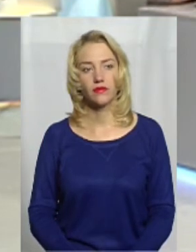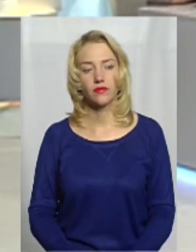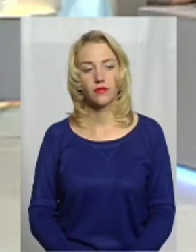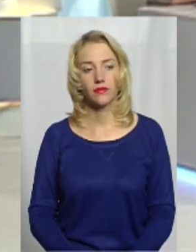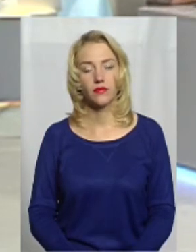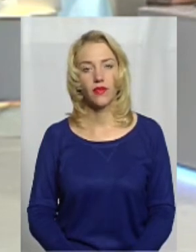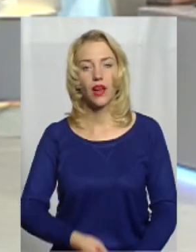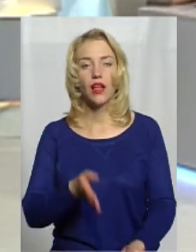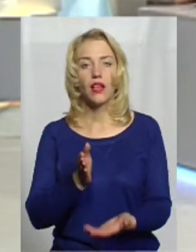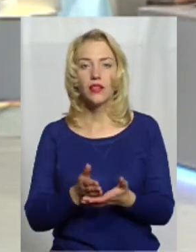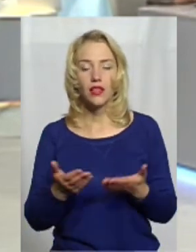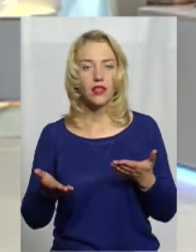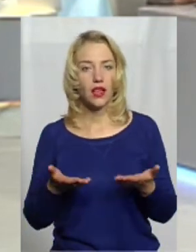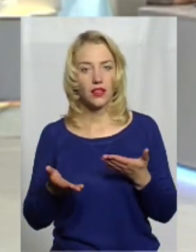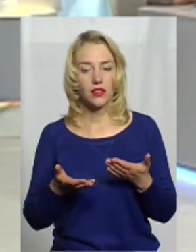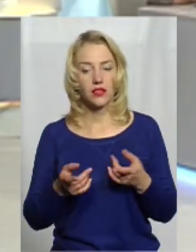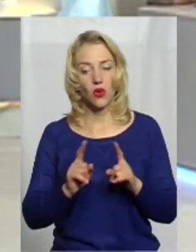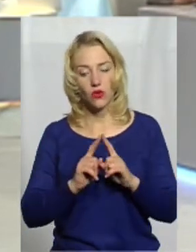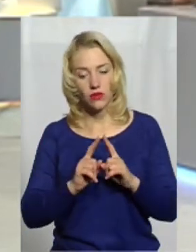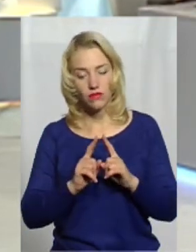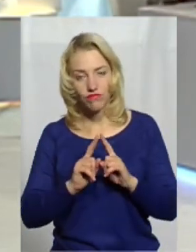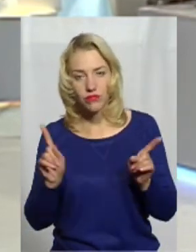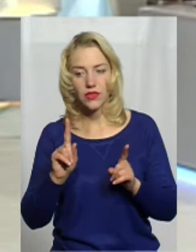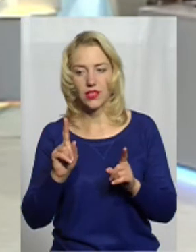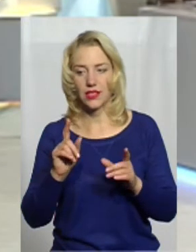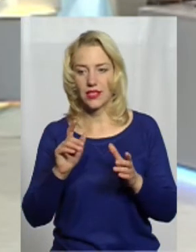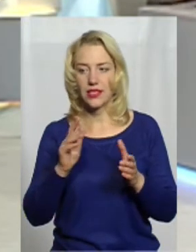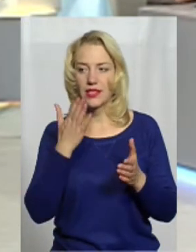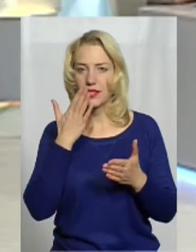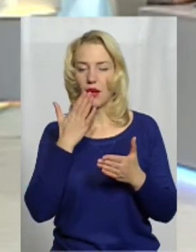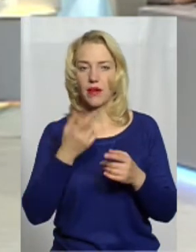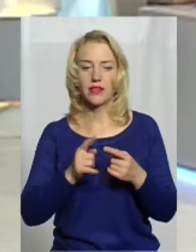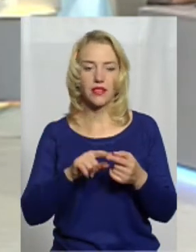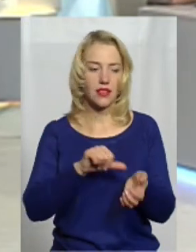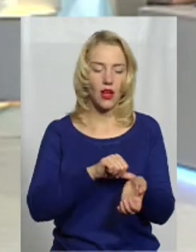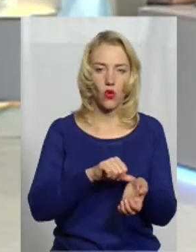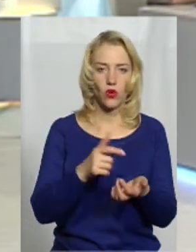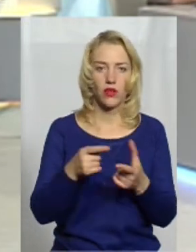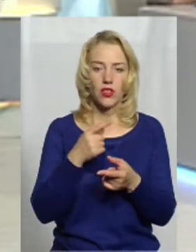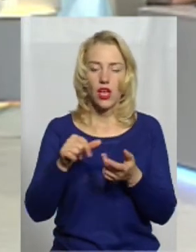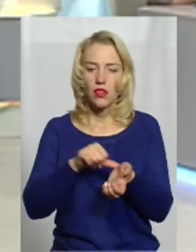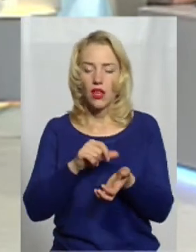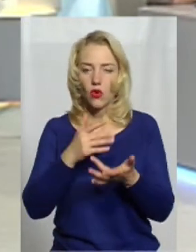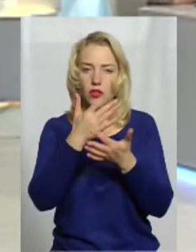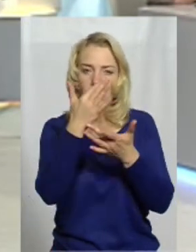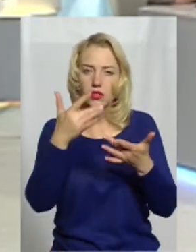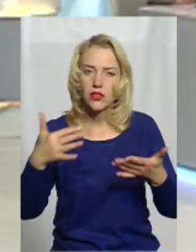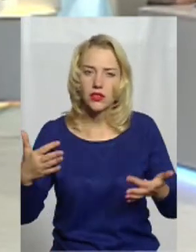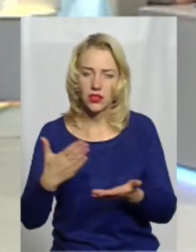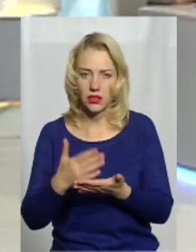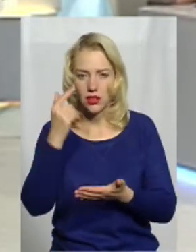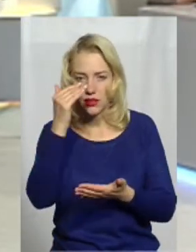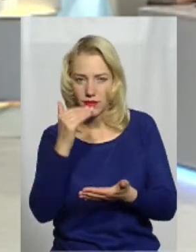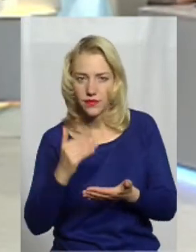Є якийсь універсальний запах тих наркотиків? Чи ви різні, і собака розрізняє різні види